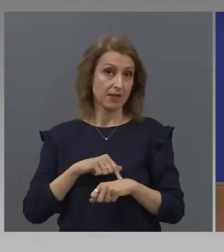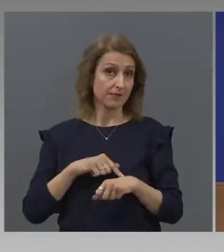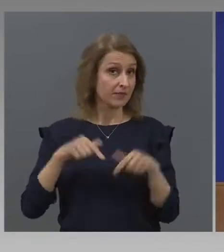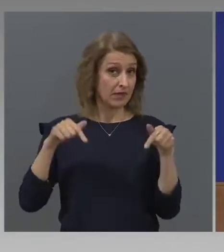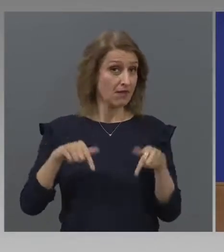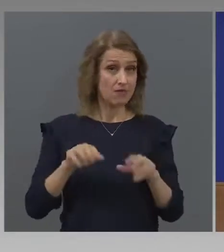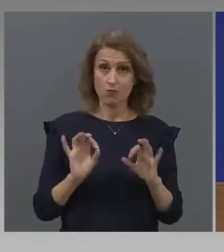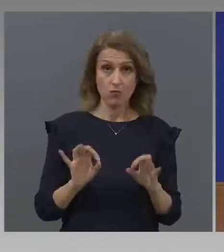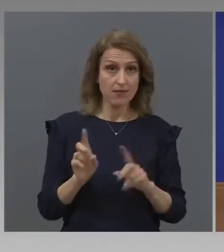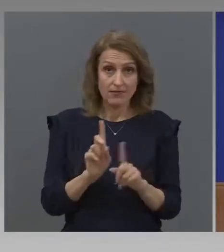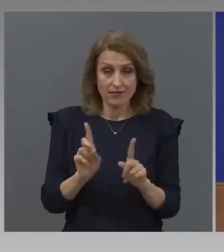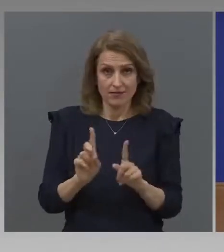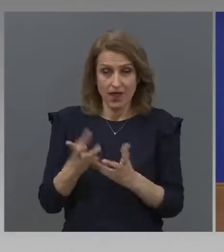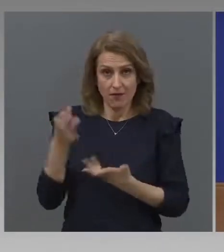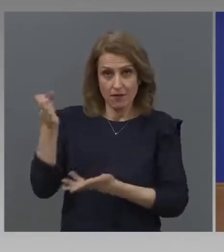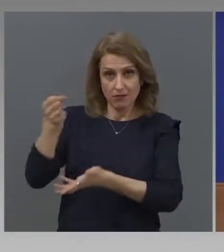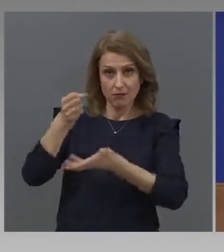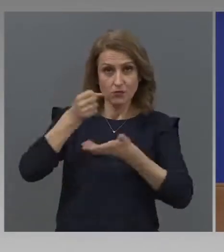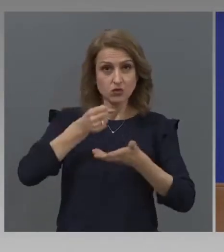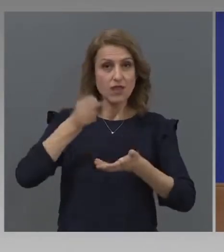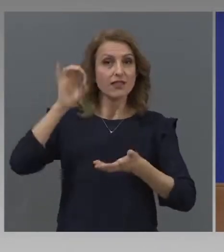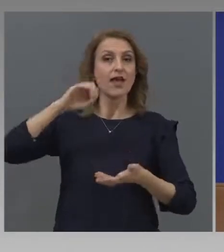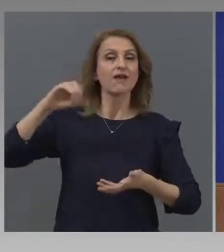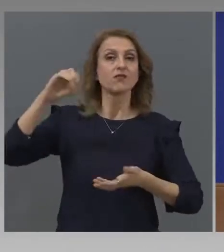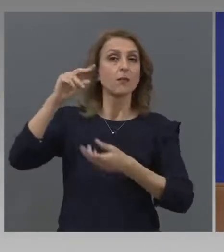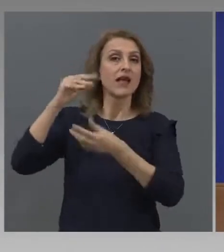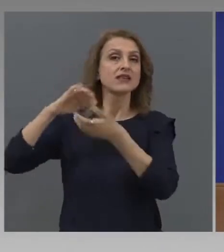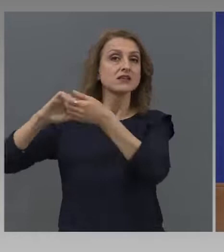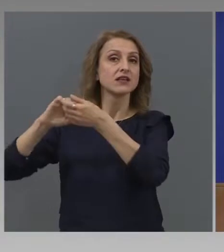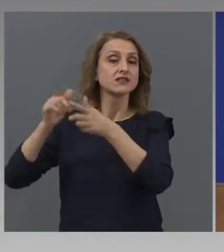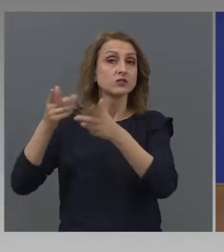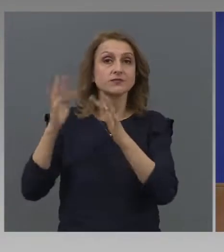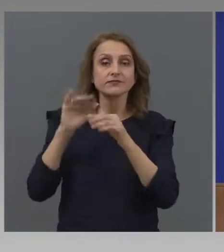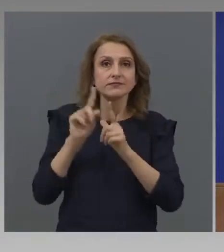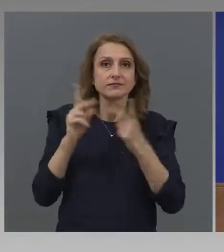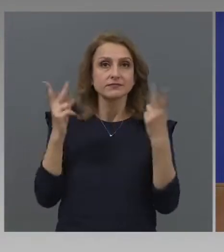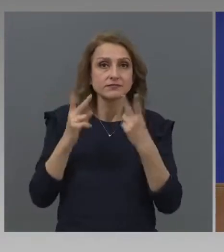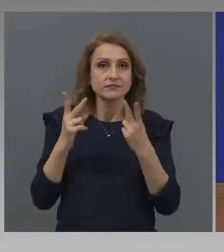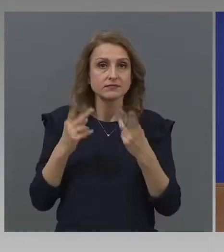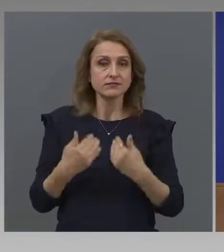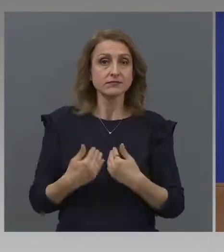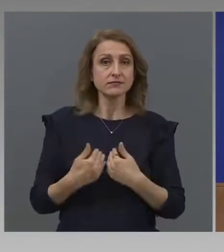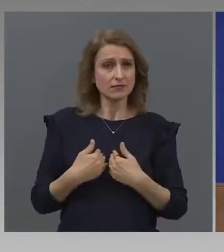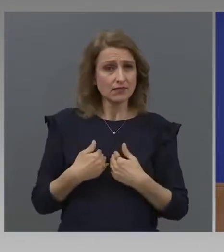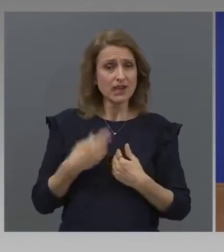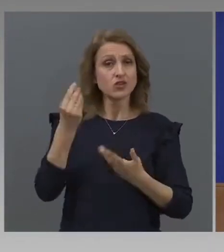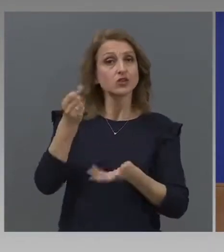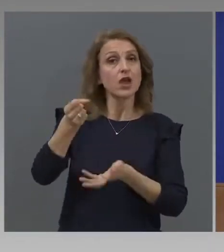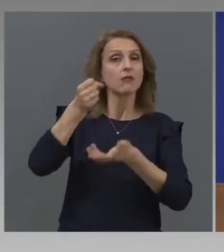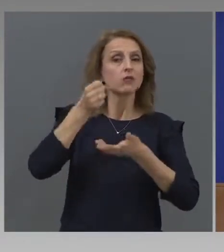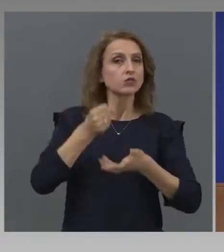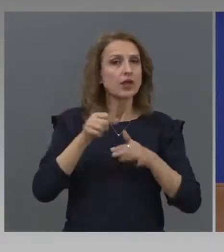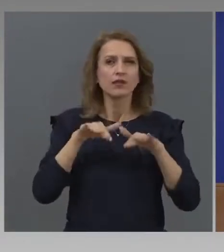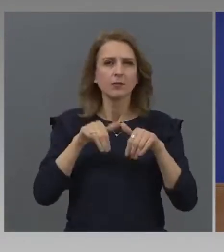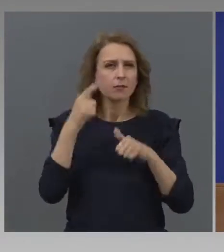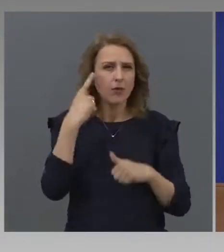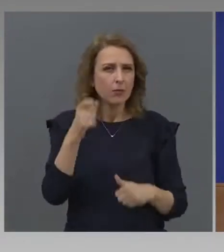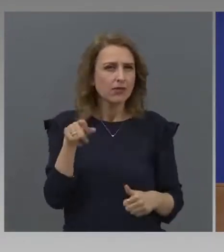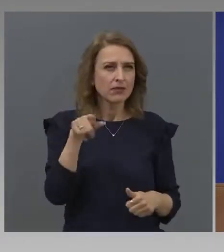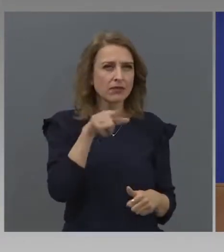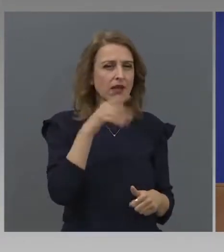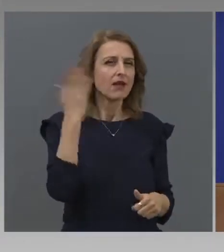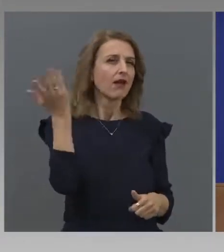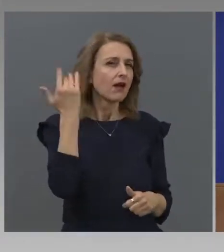няма Европейския съюз. Нали, помните, че не се разбрахме с бюджета. Ние нашия бюджет в България го прияхме, помните ли го там